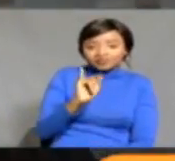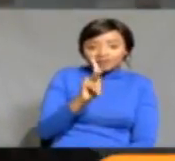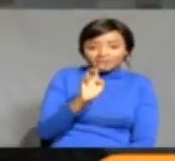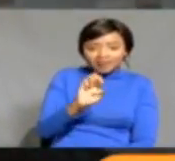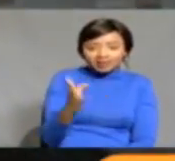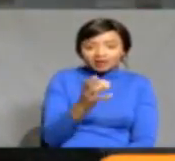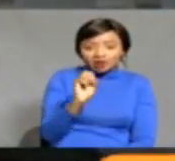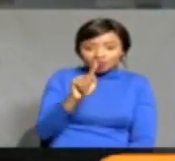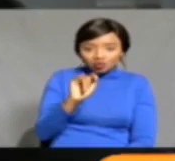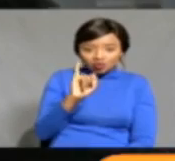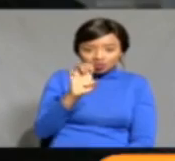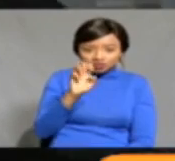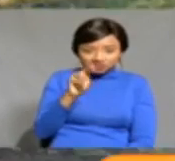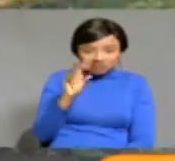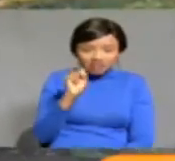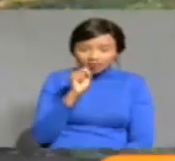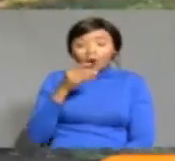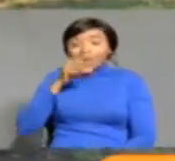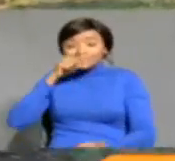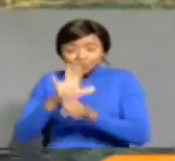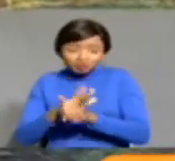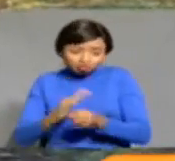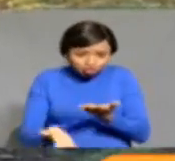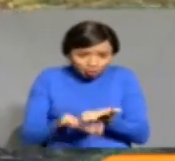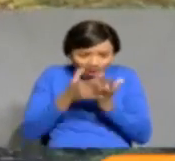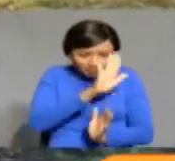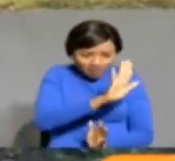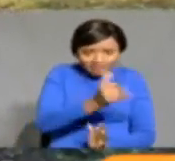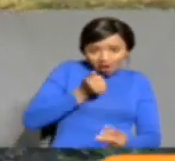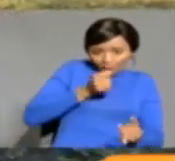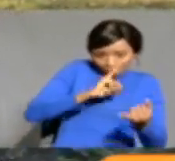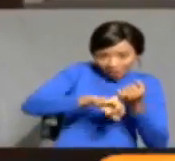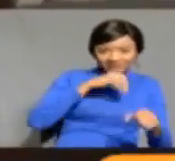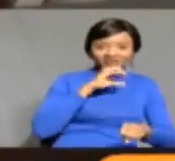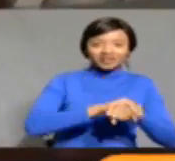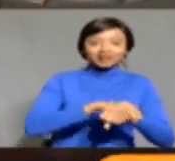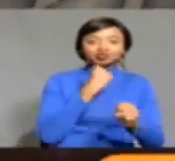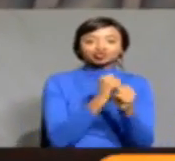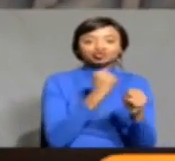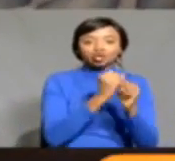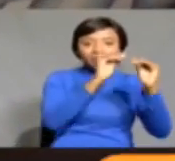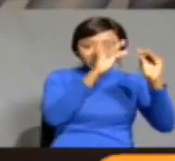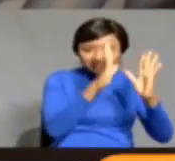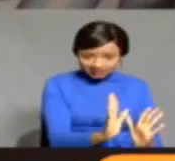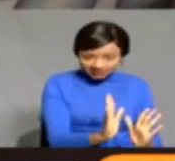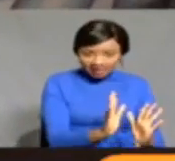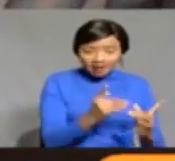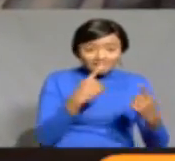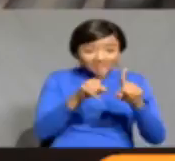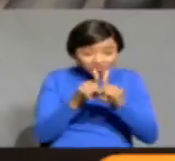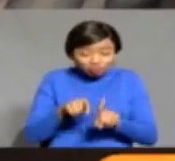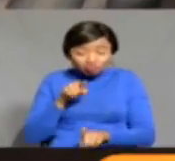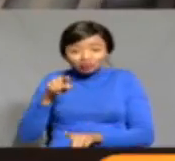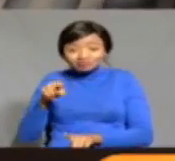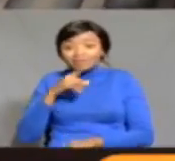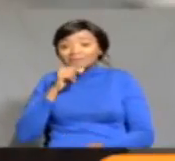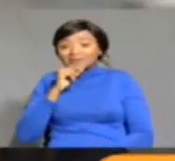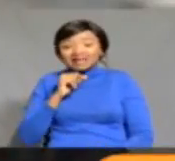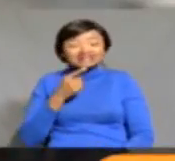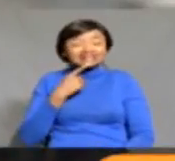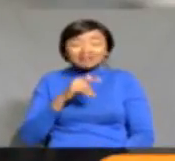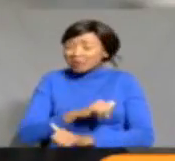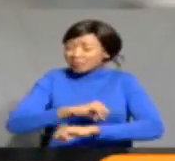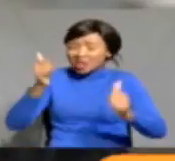ahadi ya kumtafutia mkewe kazi ya walimu, Otieno alimweleza kuwa angehakikisha kuwa yeye pia anapata ajira kupitia TSE.